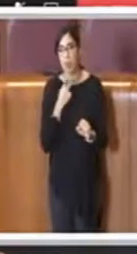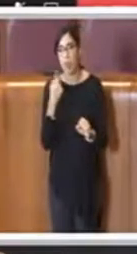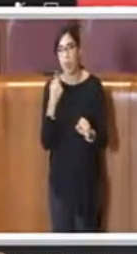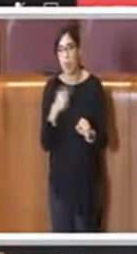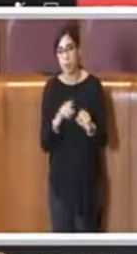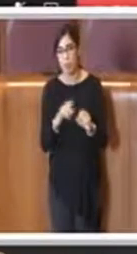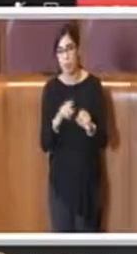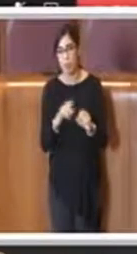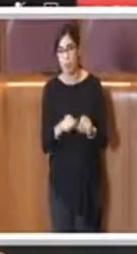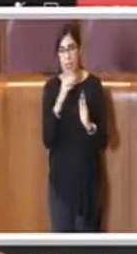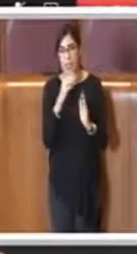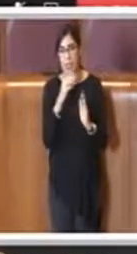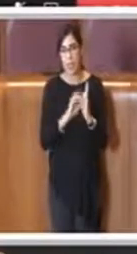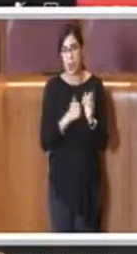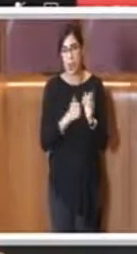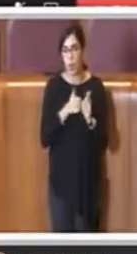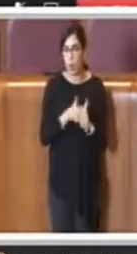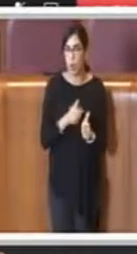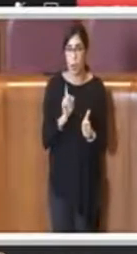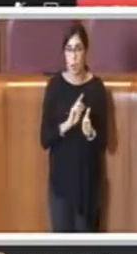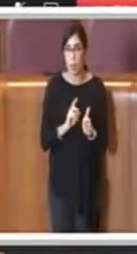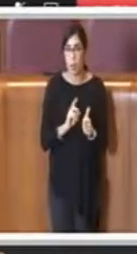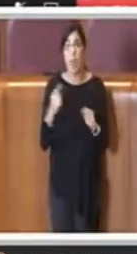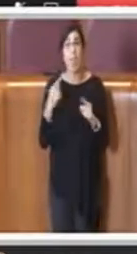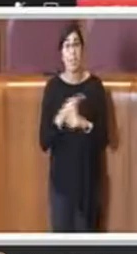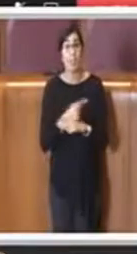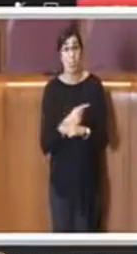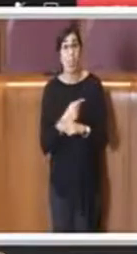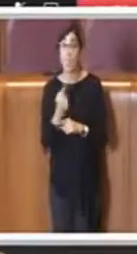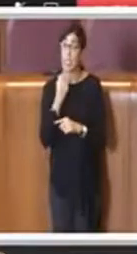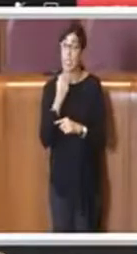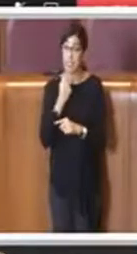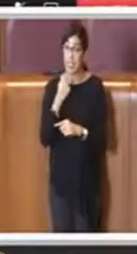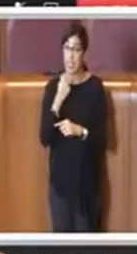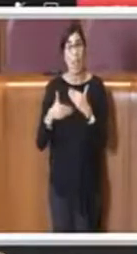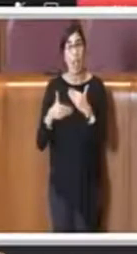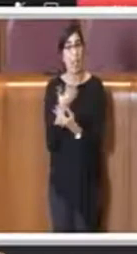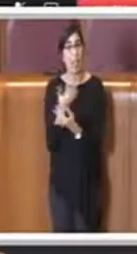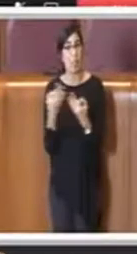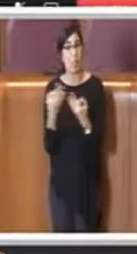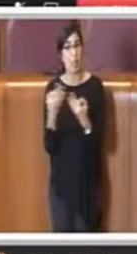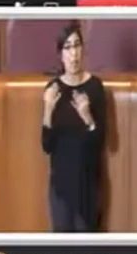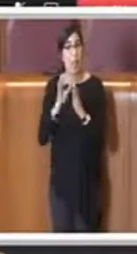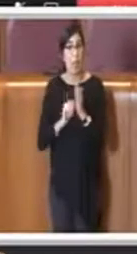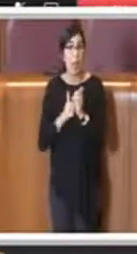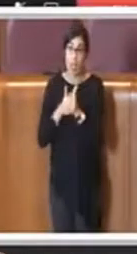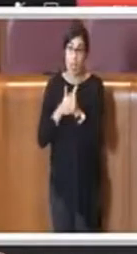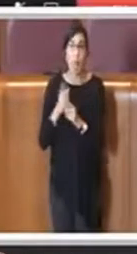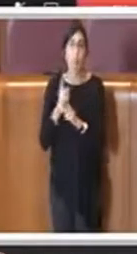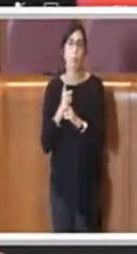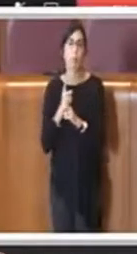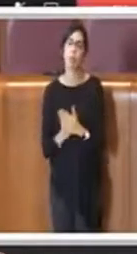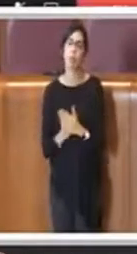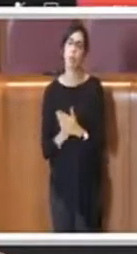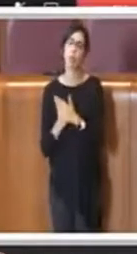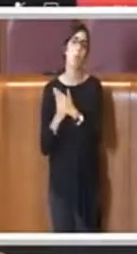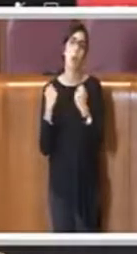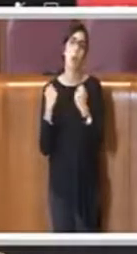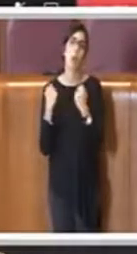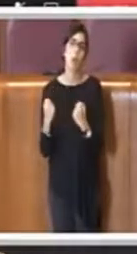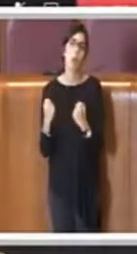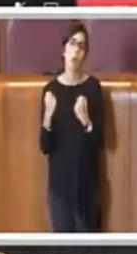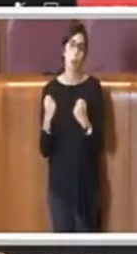ma invece sostenere quanto più possibile tutti gli operatori e tutte le strutture che questi